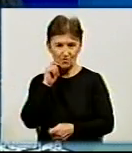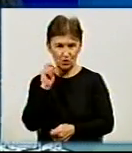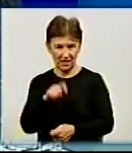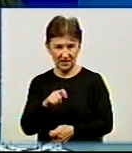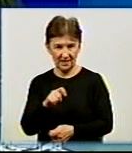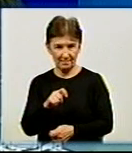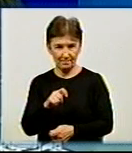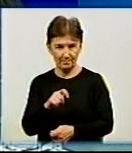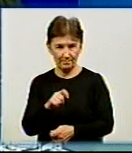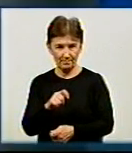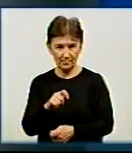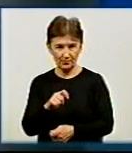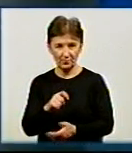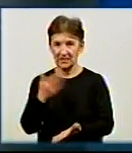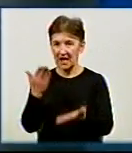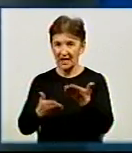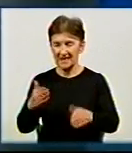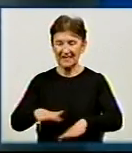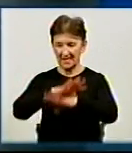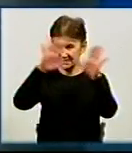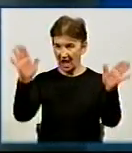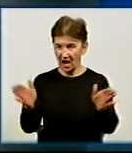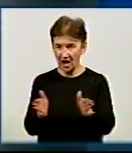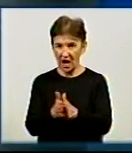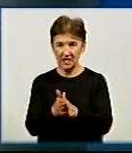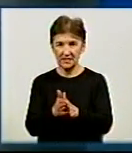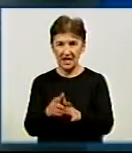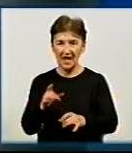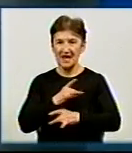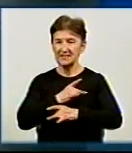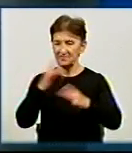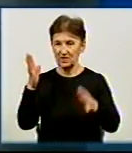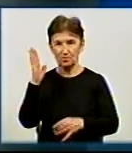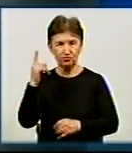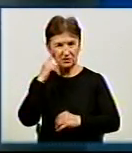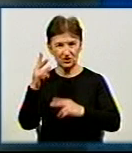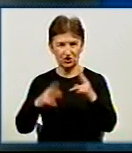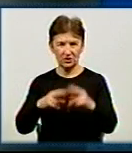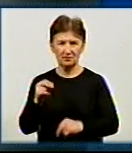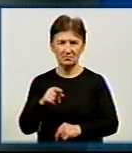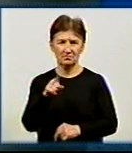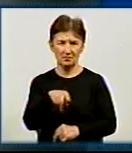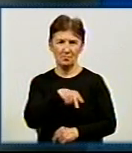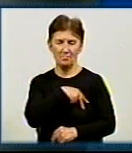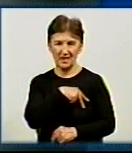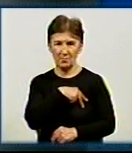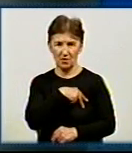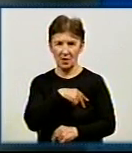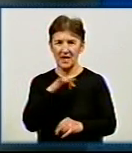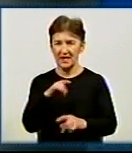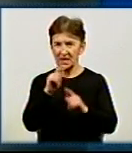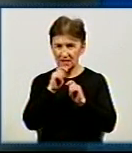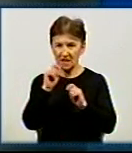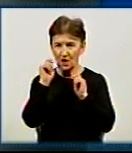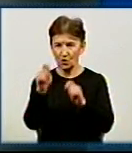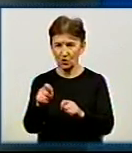загальне свято, але вона буде звучати, це премія CBN Sport Awards. Тобто і нагорода буде